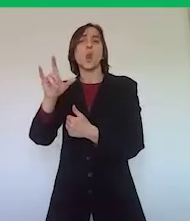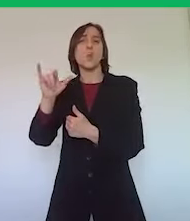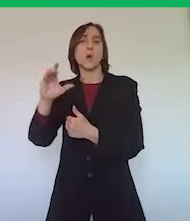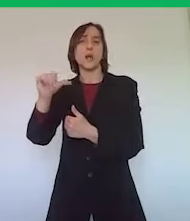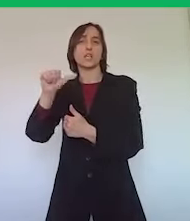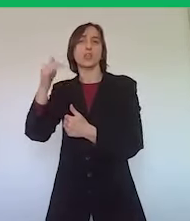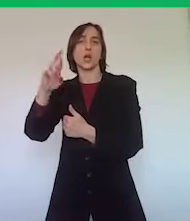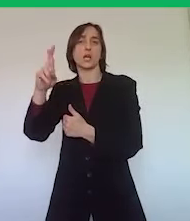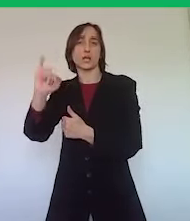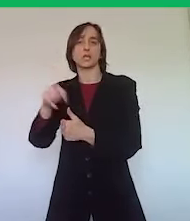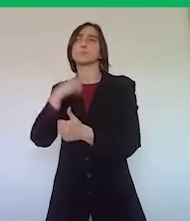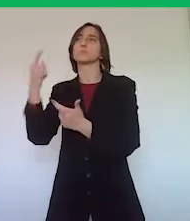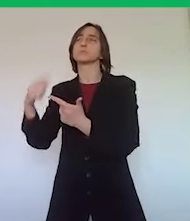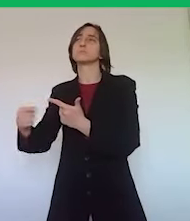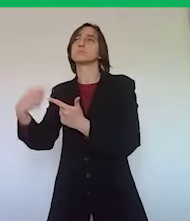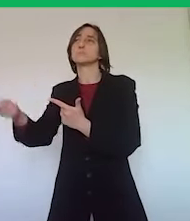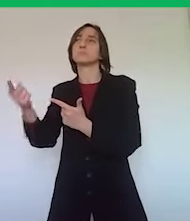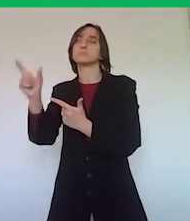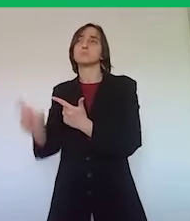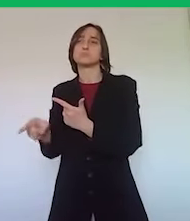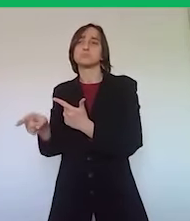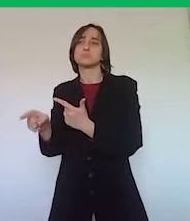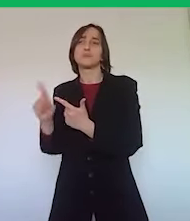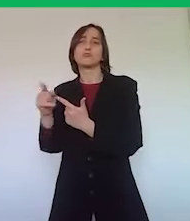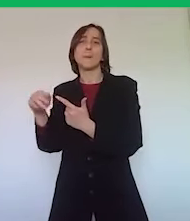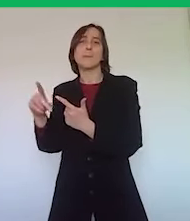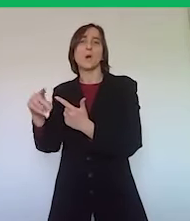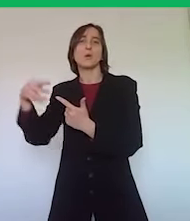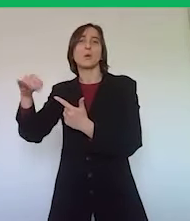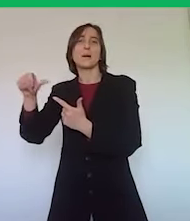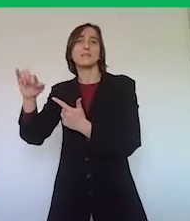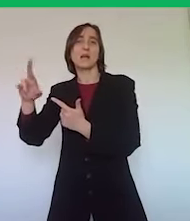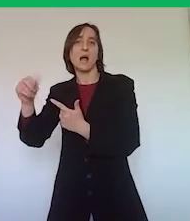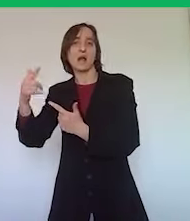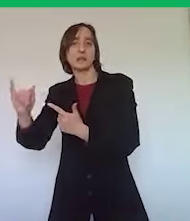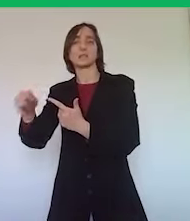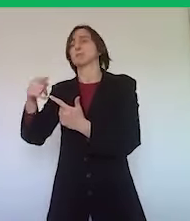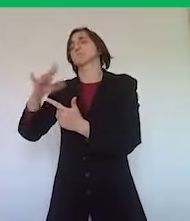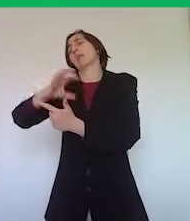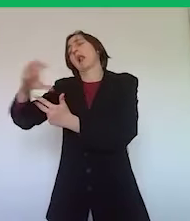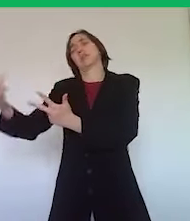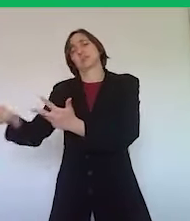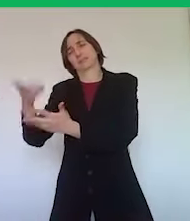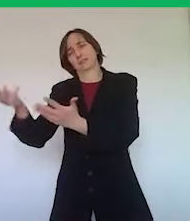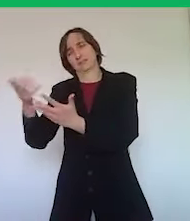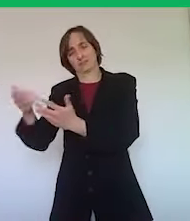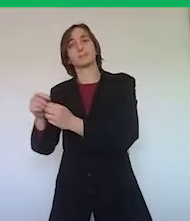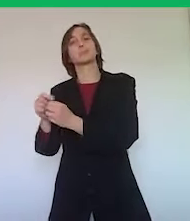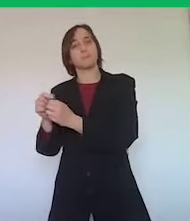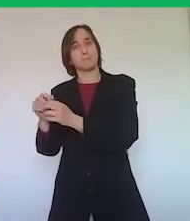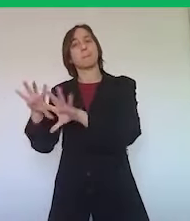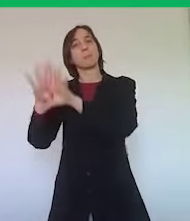ad esempio Gianluca Storri, così come Giampaolo Maserati e altri,